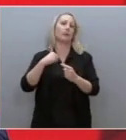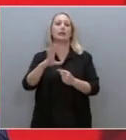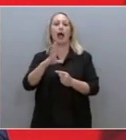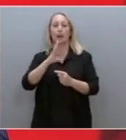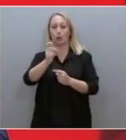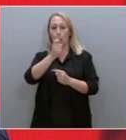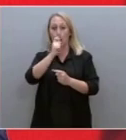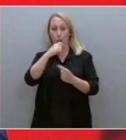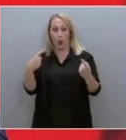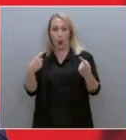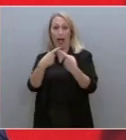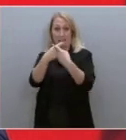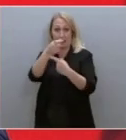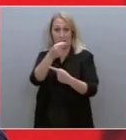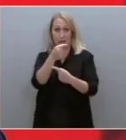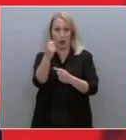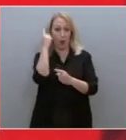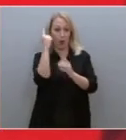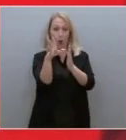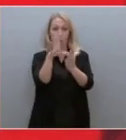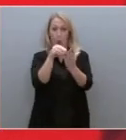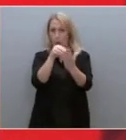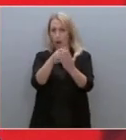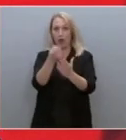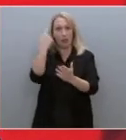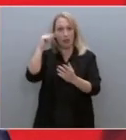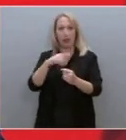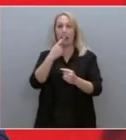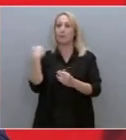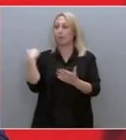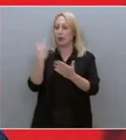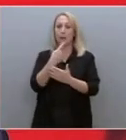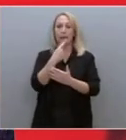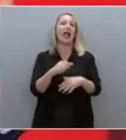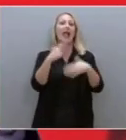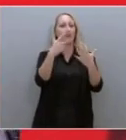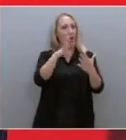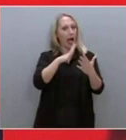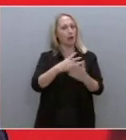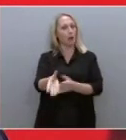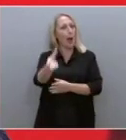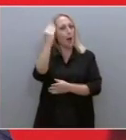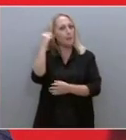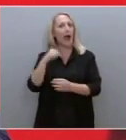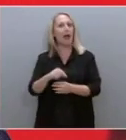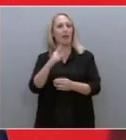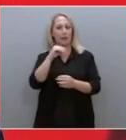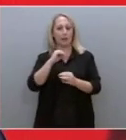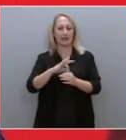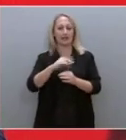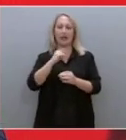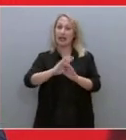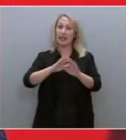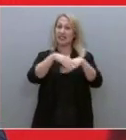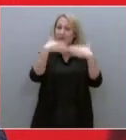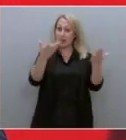αντιπάλων. Και δεν ξέρουμε πόσον ακόμα. Αναφερθήκατε σε εφτά πολιτικά πρόσωπα που έχουν διαρρεύσει στην έγκριτη εφημερίδα καθημερινή και δεν έχουν